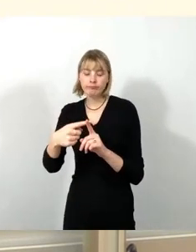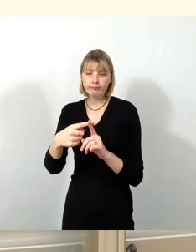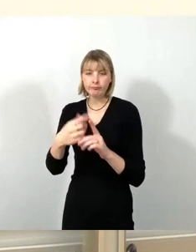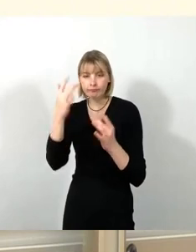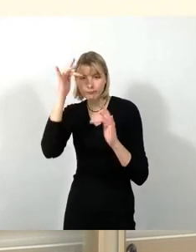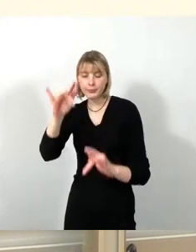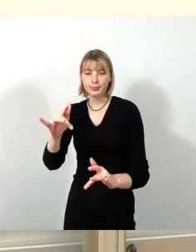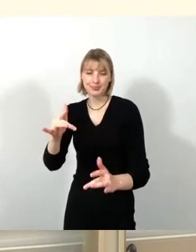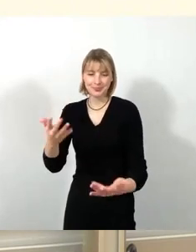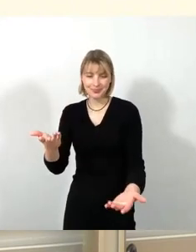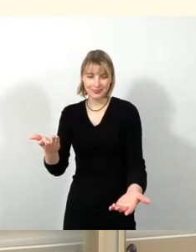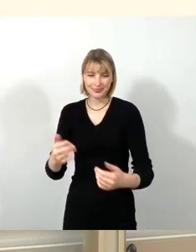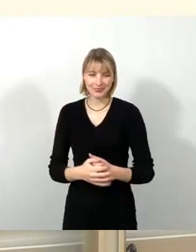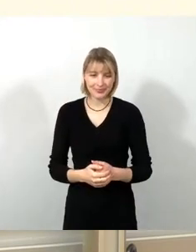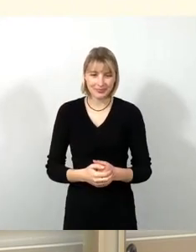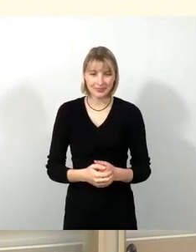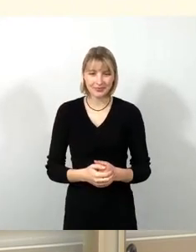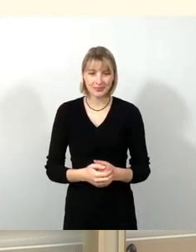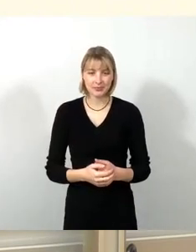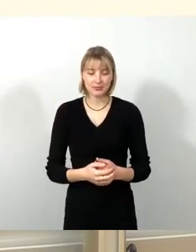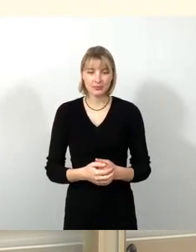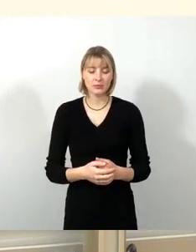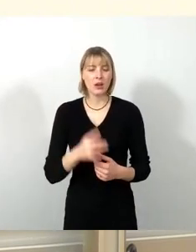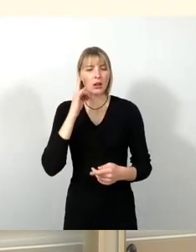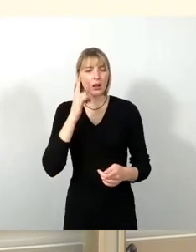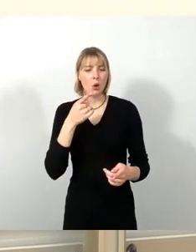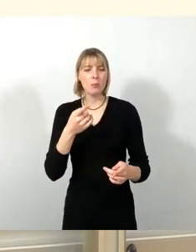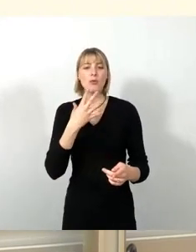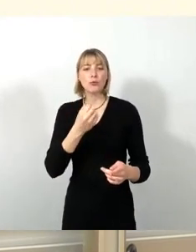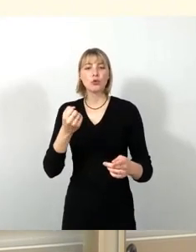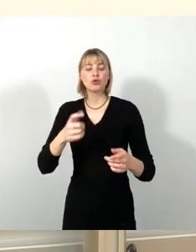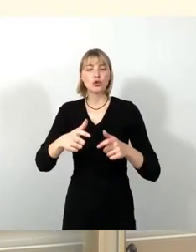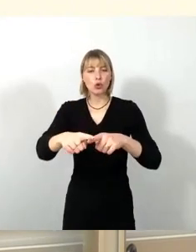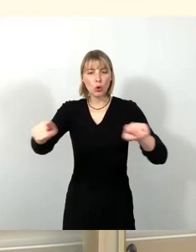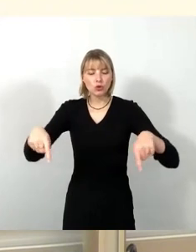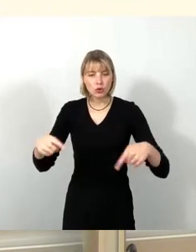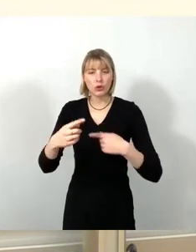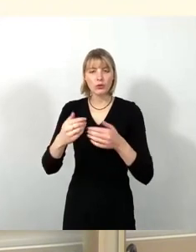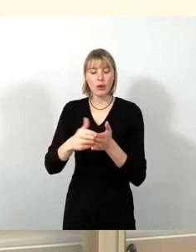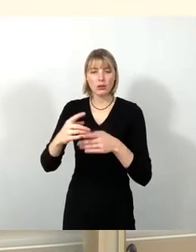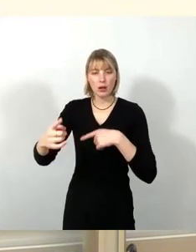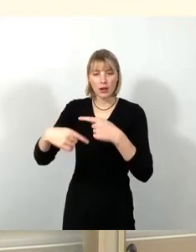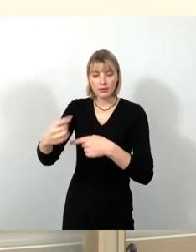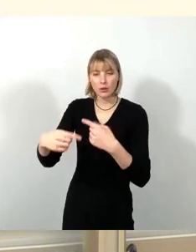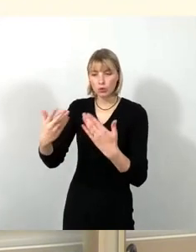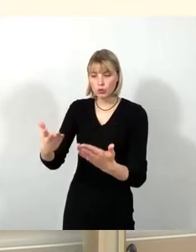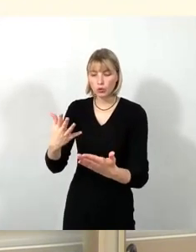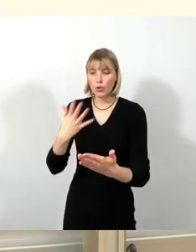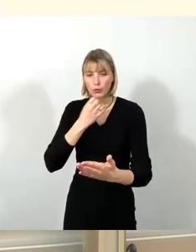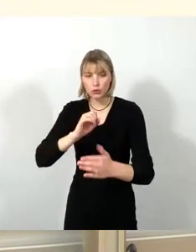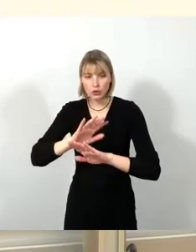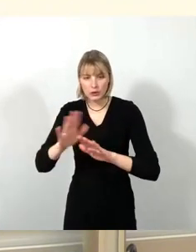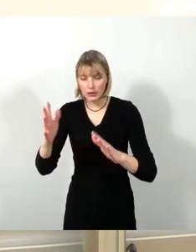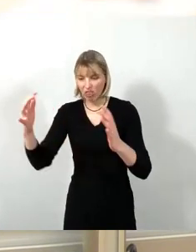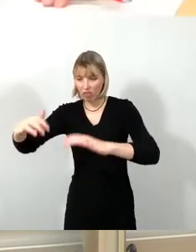Ich denke mal, wenn wir darauf Wert legen, dass dieses Grundstück weiterentwickelt wird, dass es nicht wieder verwahrlost, dass dort etwas entsteht, dann sollten wir auch diesen Verein